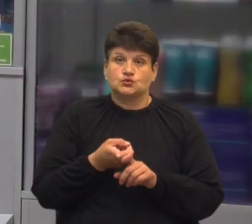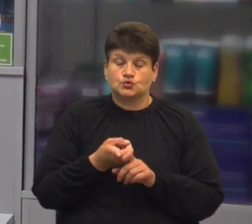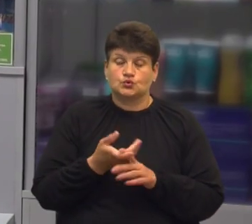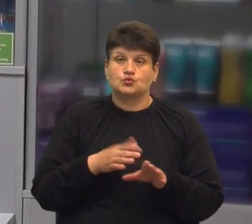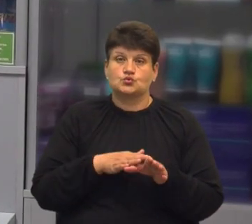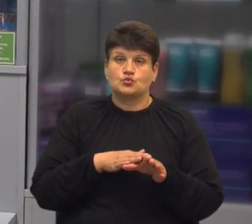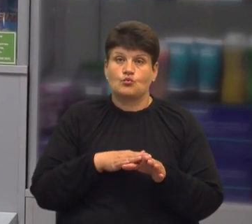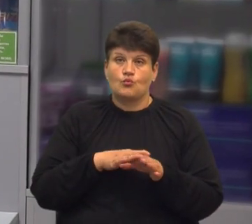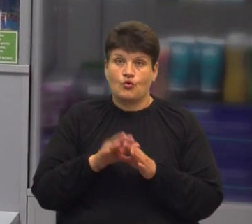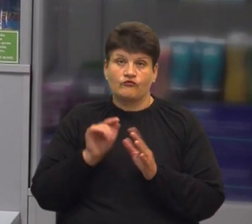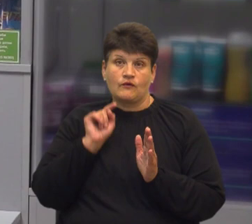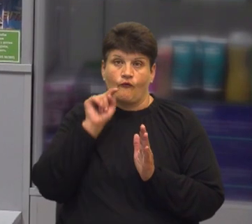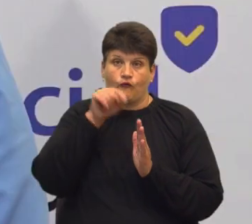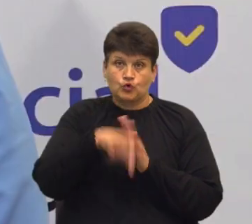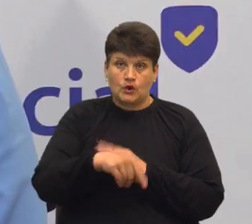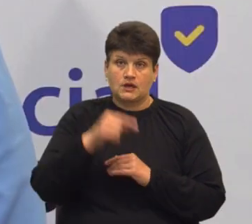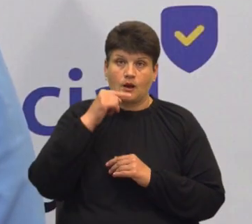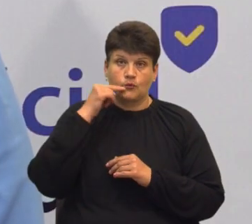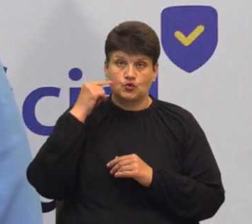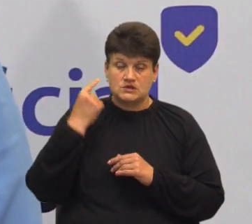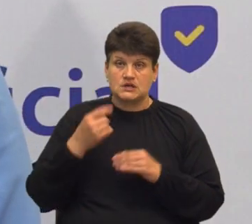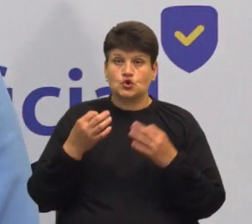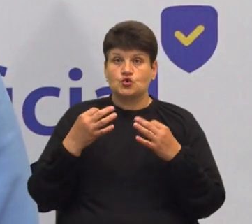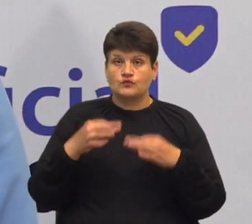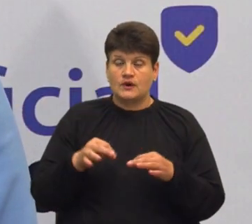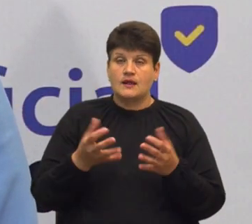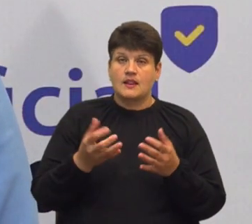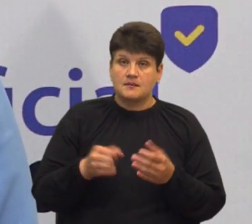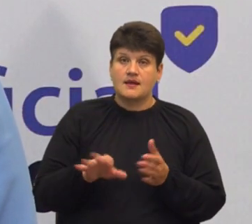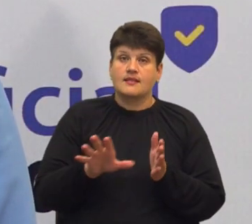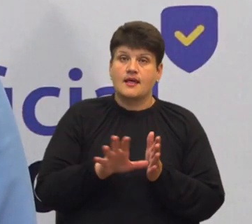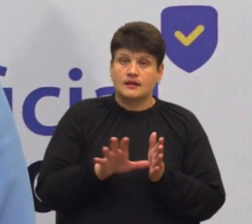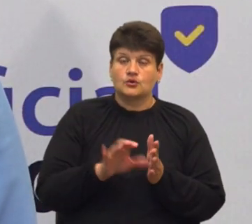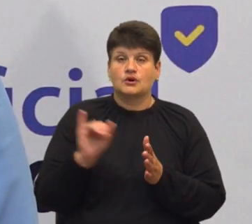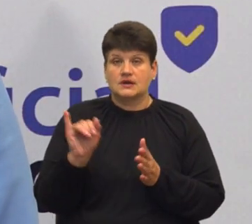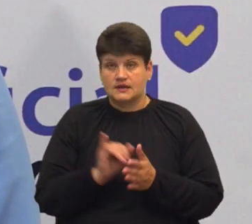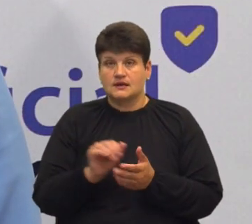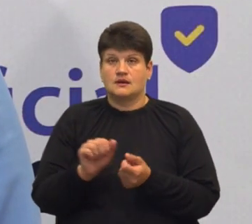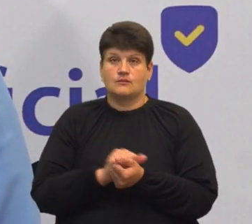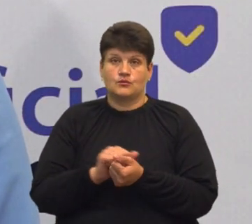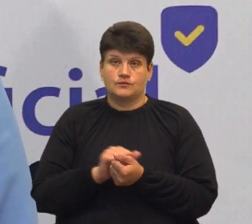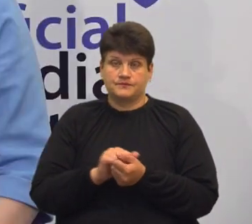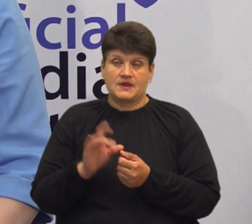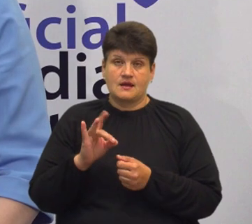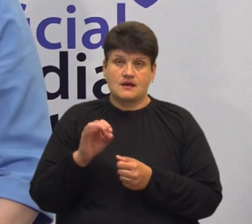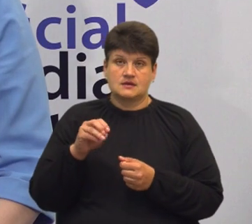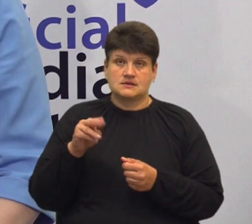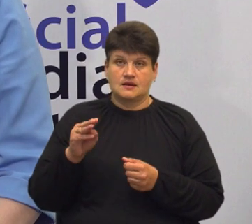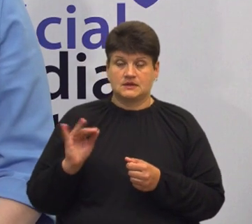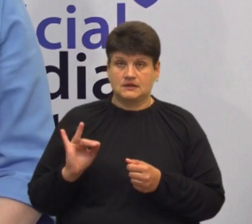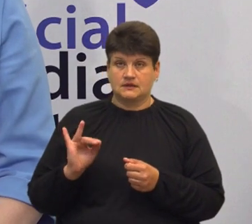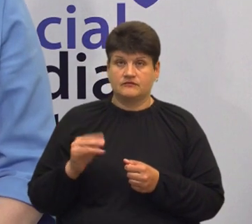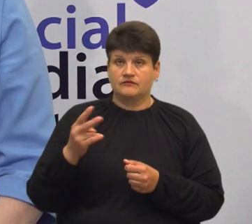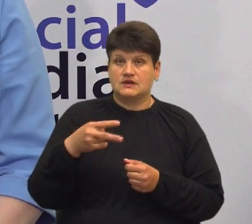як електронні, так і паперові рецепти, розпіла директорка обласного виробничого торгового аптечного об'єднання Наталія Марків. У 2022